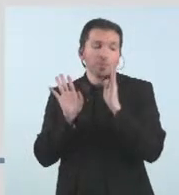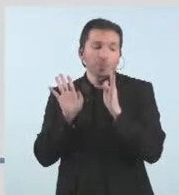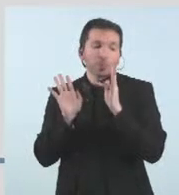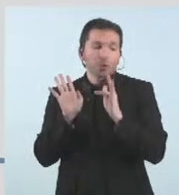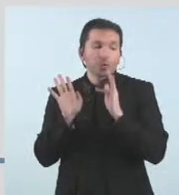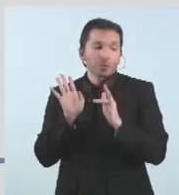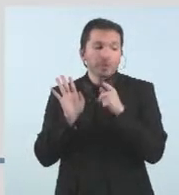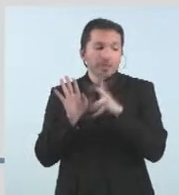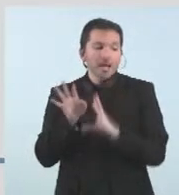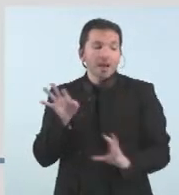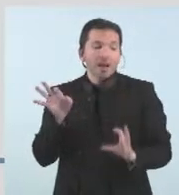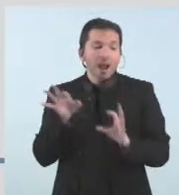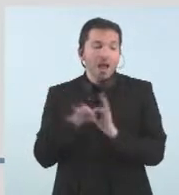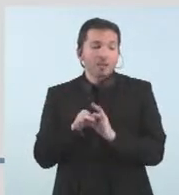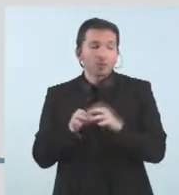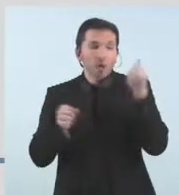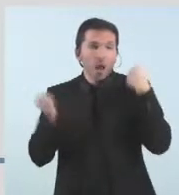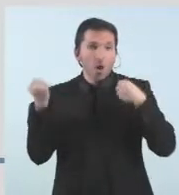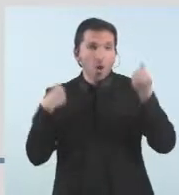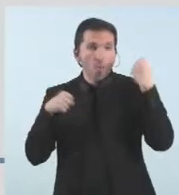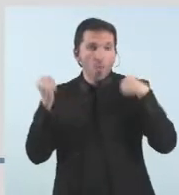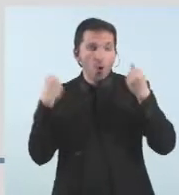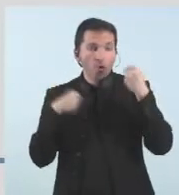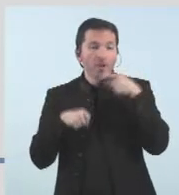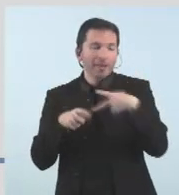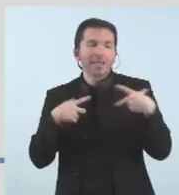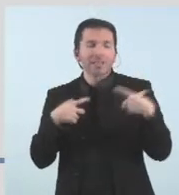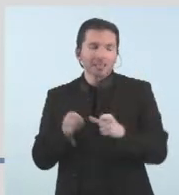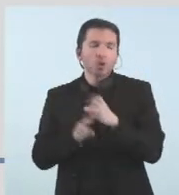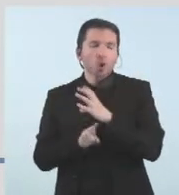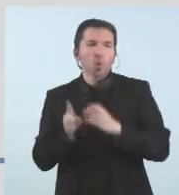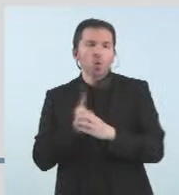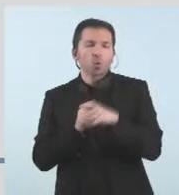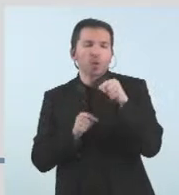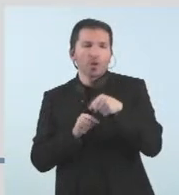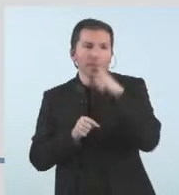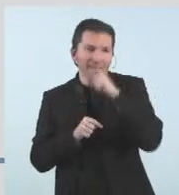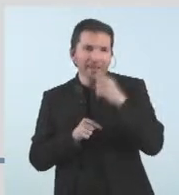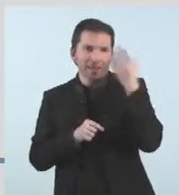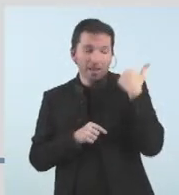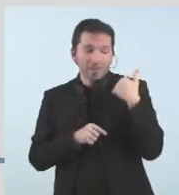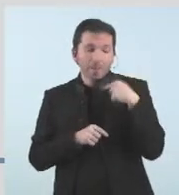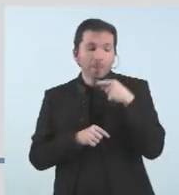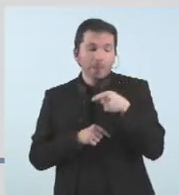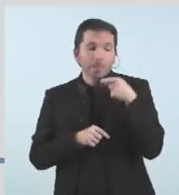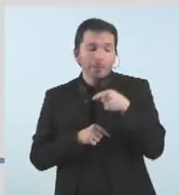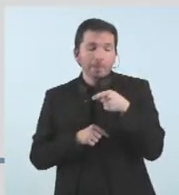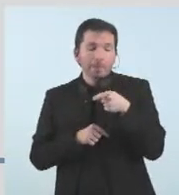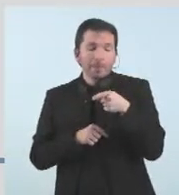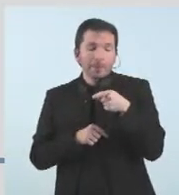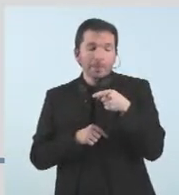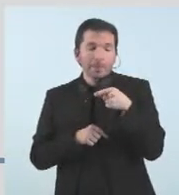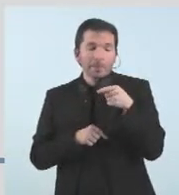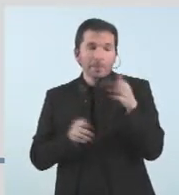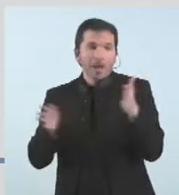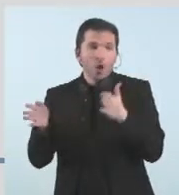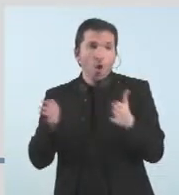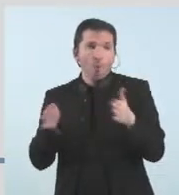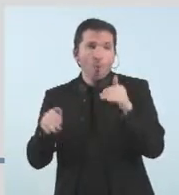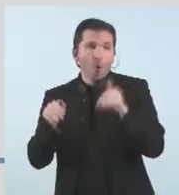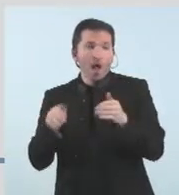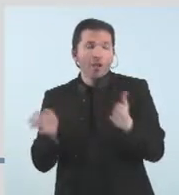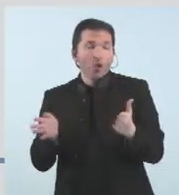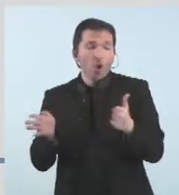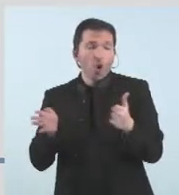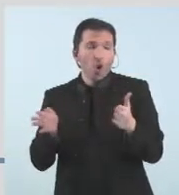en relació al comportament del sector cultural durant aquest any 21 en aquesta convocatòria si recordem va ser la convocatòria